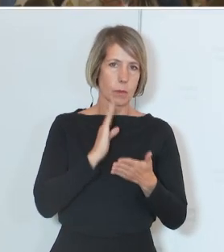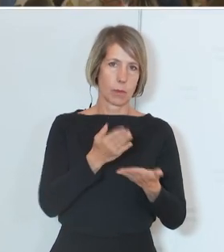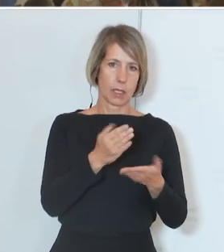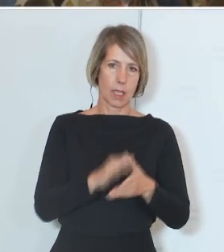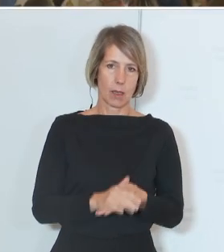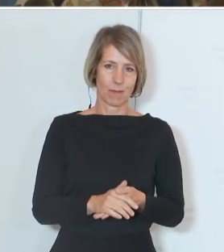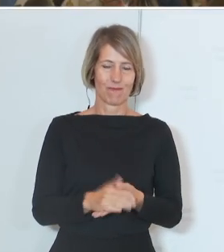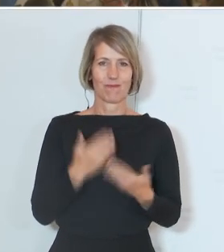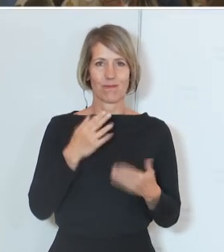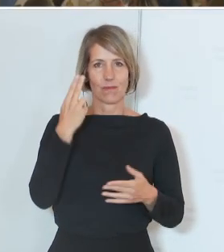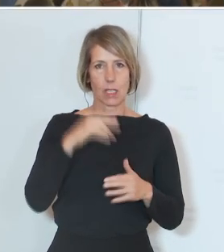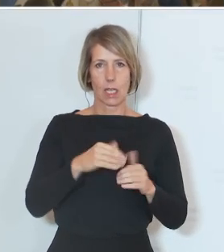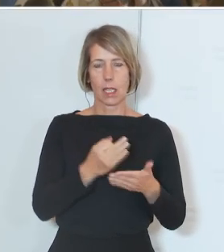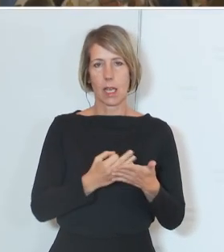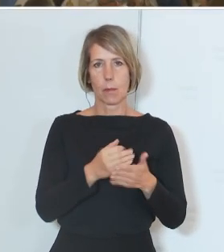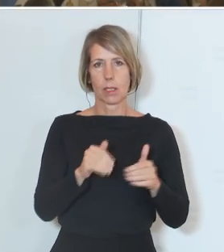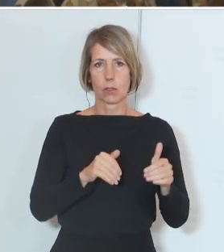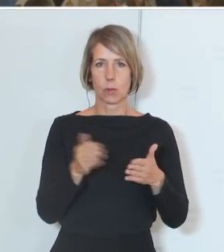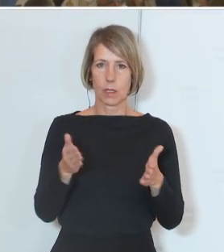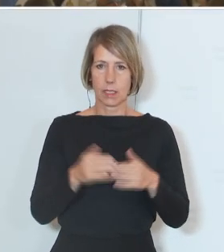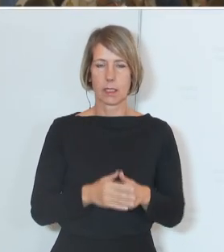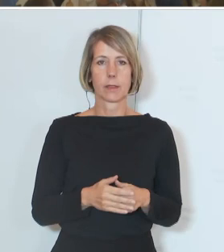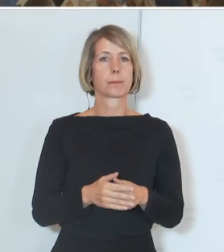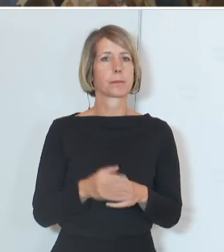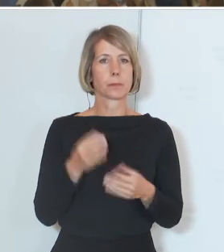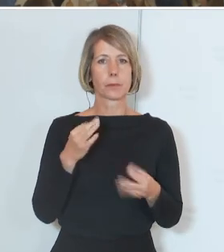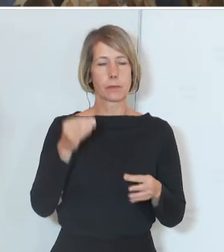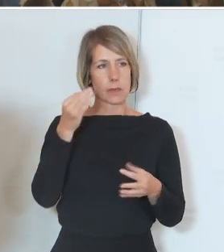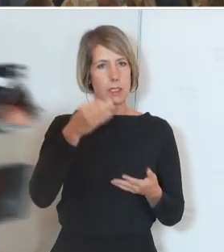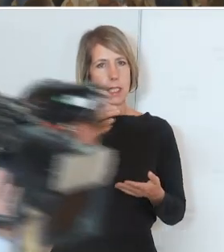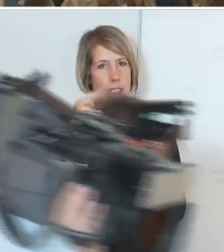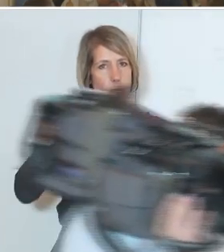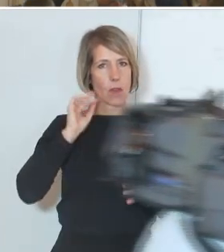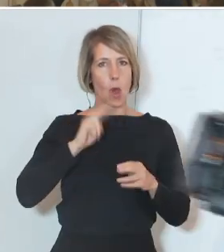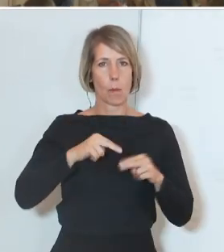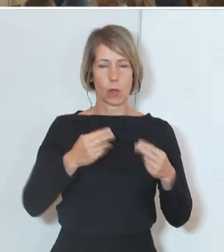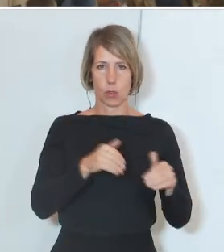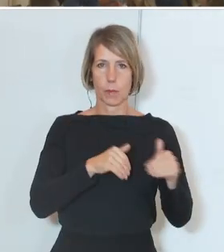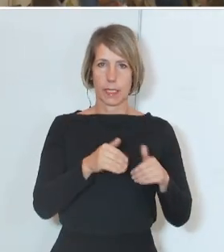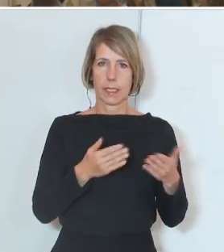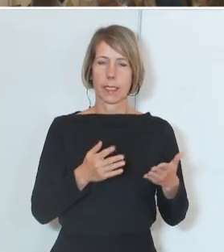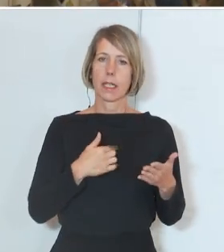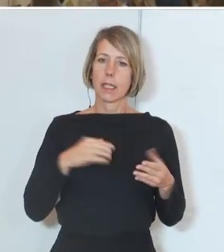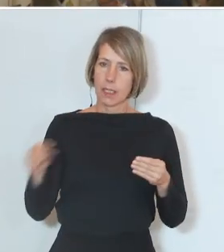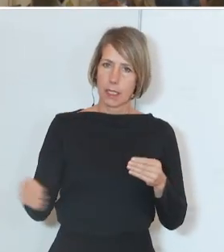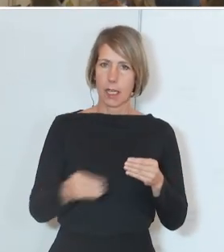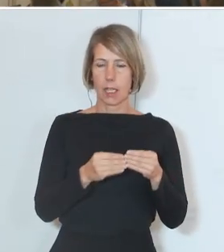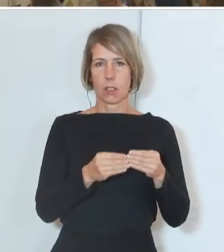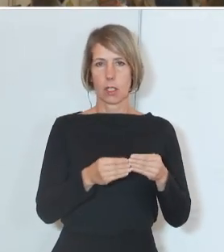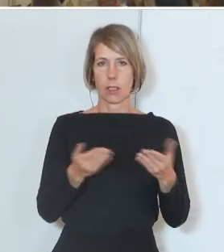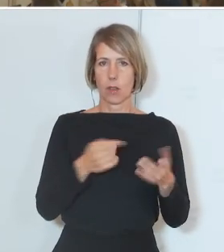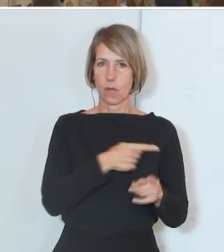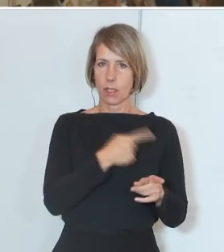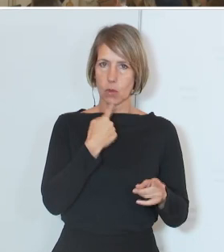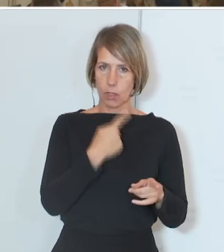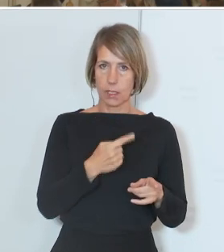Vielen Dank, Herr Bildungsminister. Frau Bundesministerin. Meine sehr geehrten Damen und Herren, geschätzte Herr Bundesminister, ich darf nahtlos anknüpfen an das,